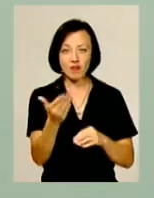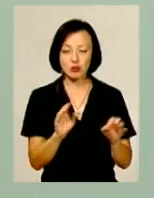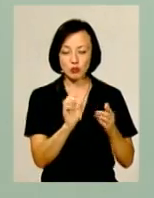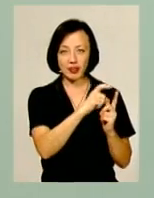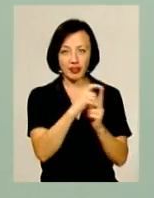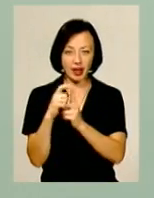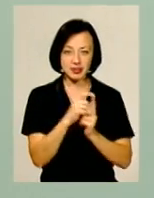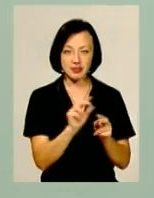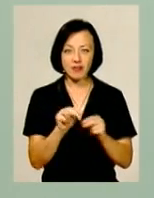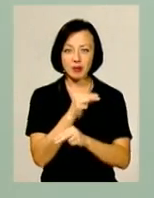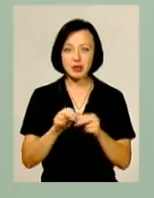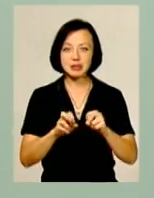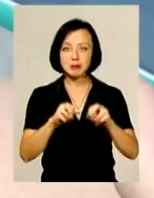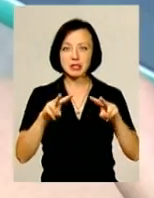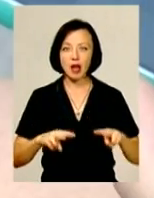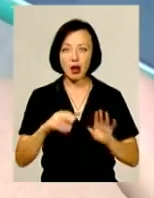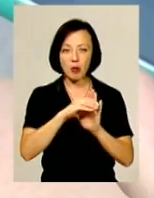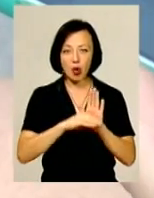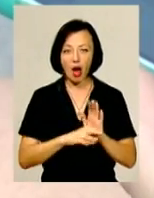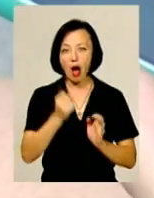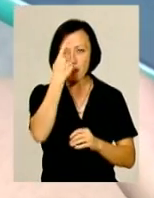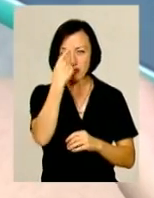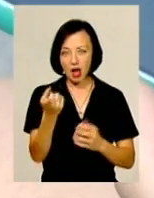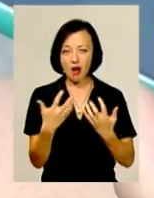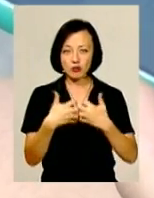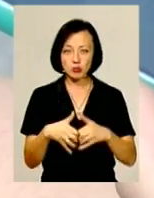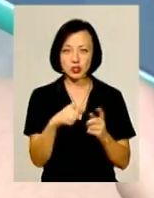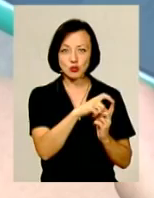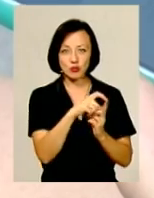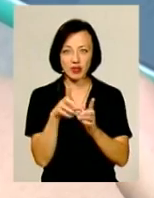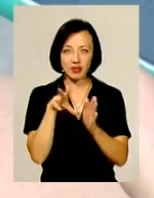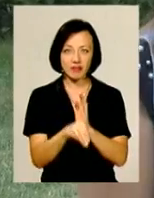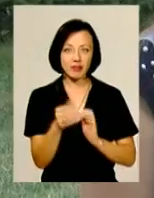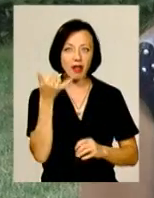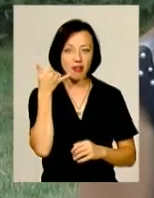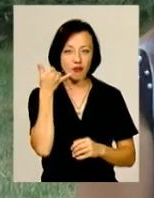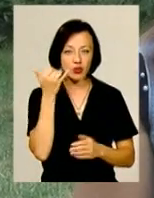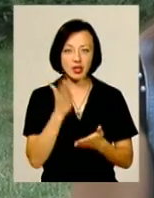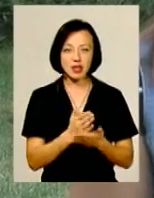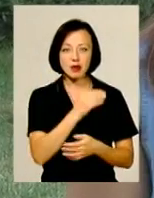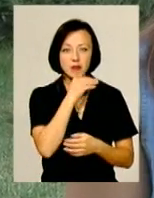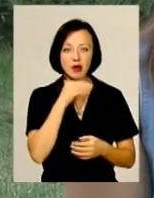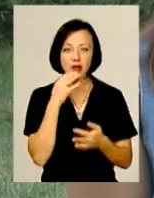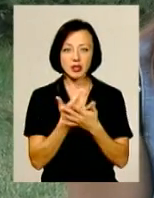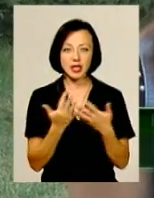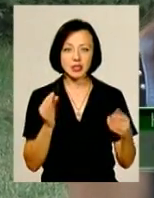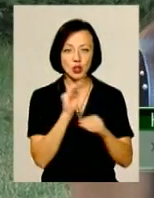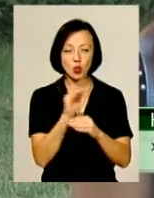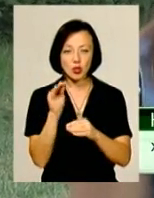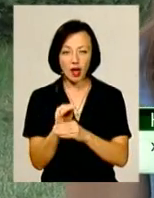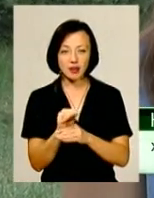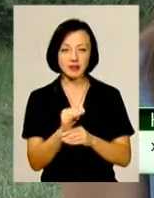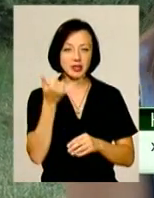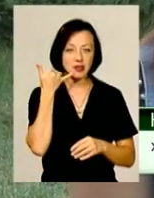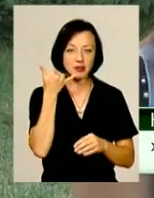тексті виправить спеціальна програма, а в повідомленні автоматичний словник в телефоні. Є багато різних додатків на телефони,